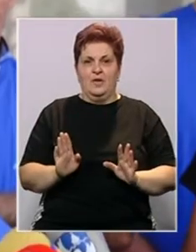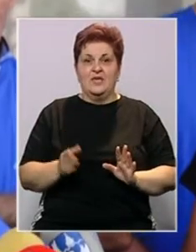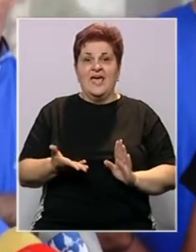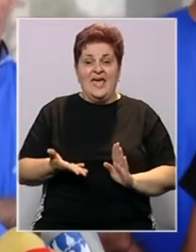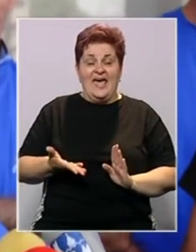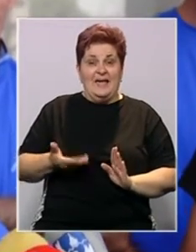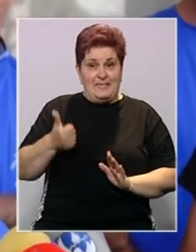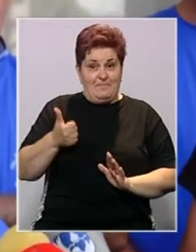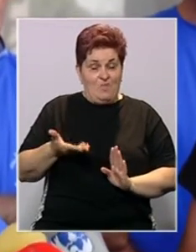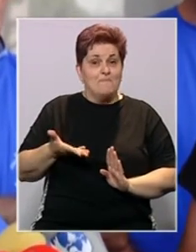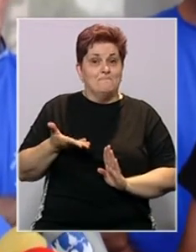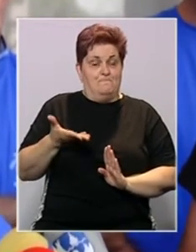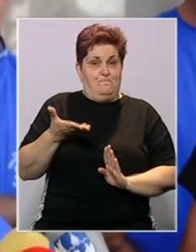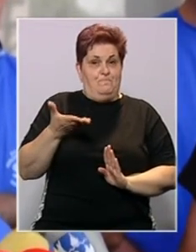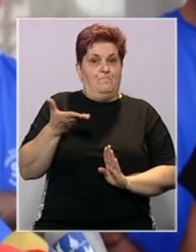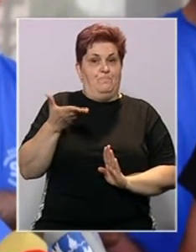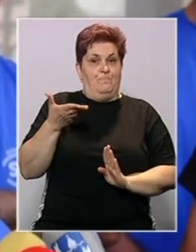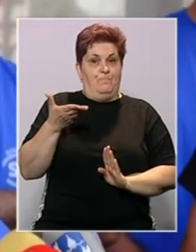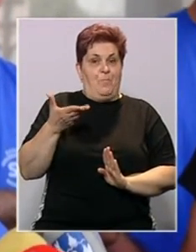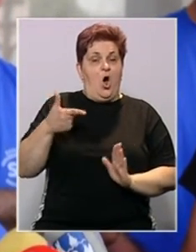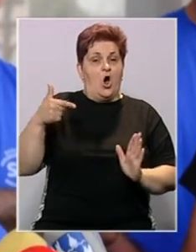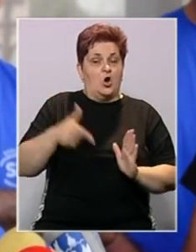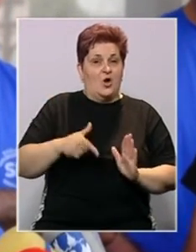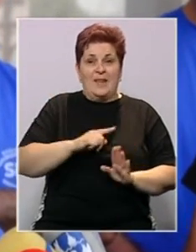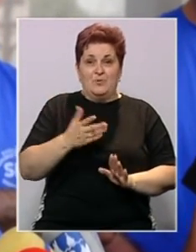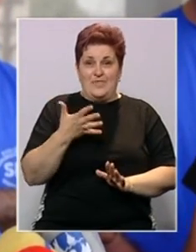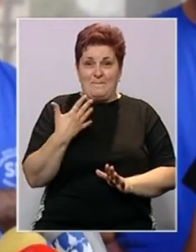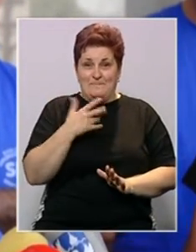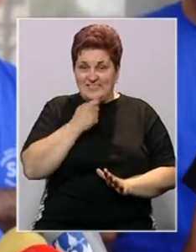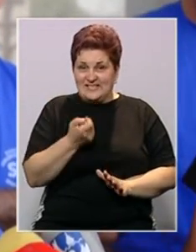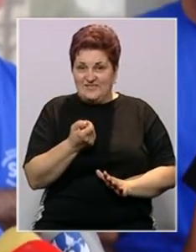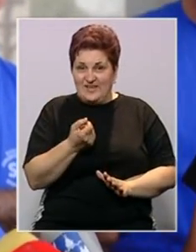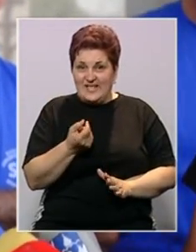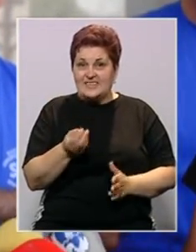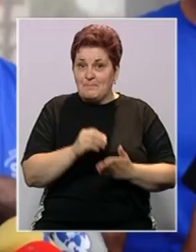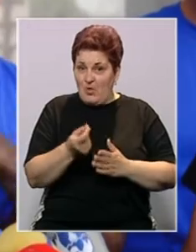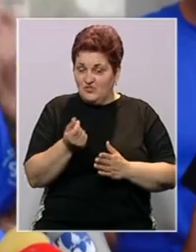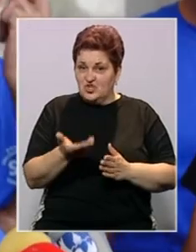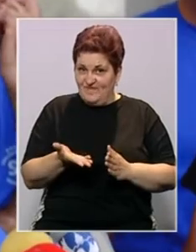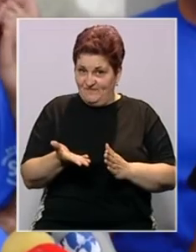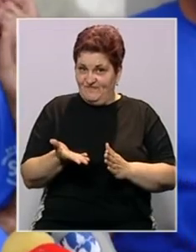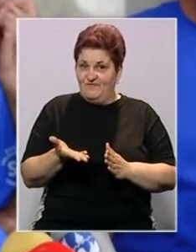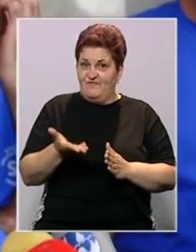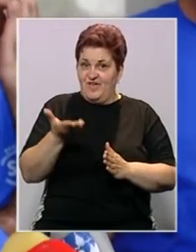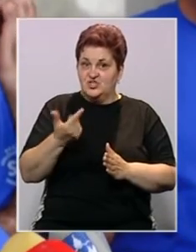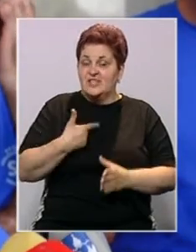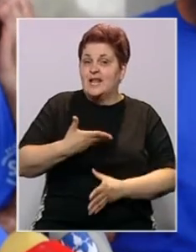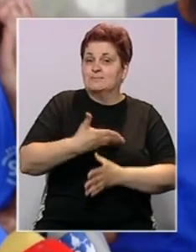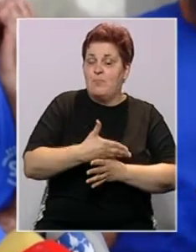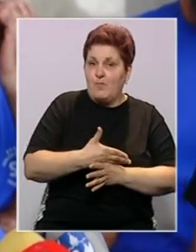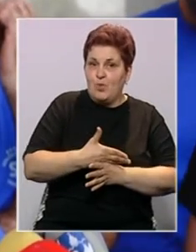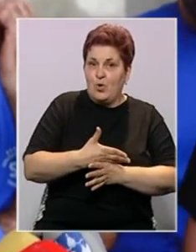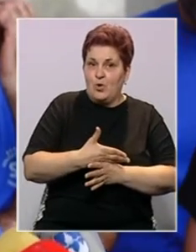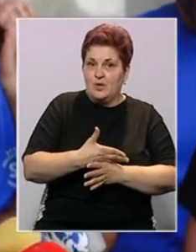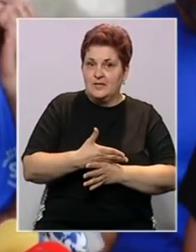poveća je prvo gorivo, da ne bude sa 50 finga, da nam stave malo veću, da nas pomognu sa tim